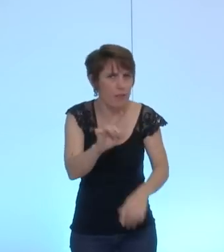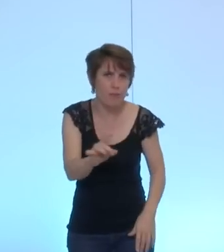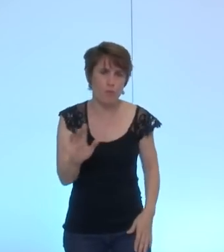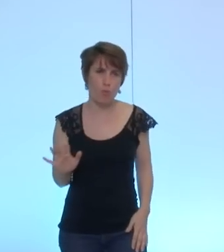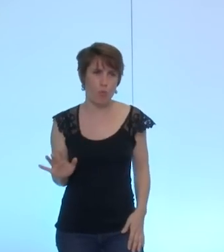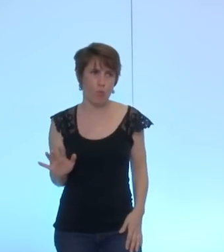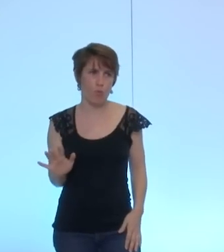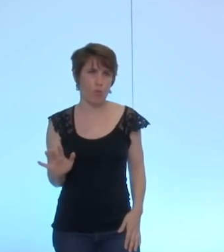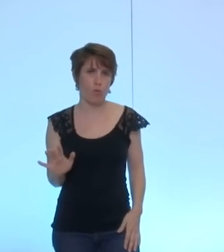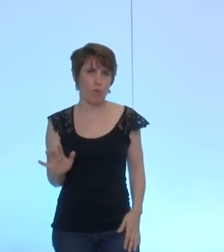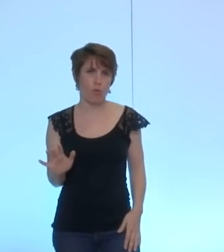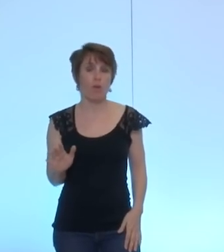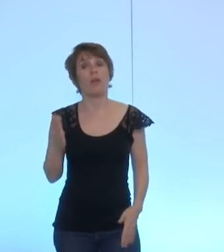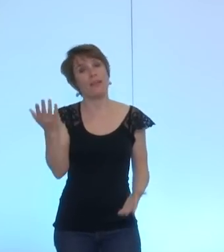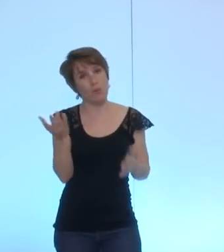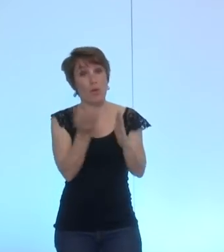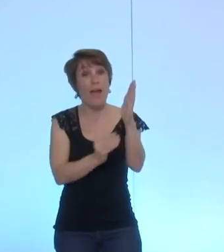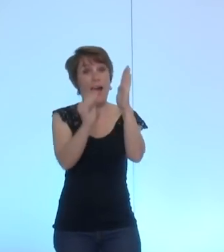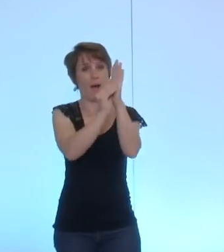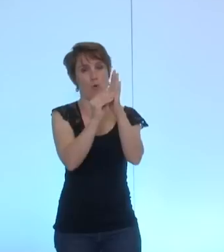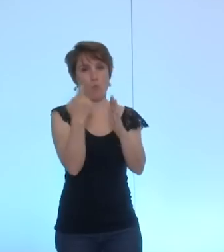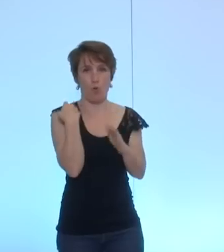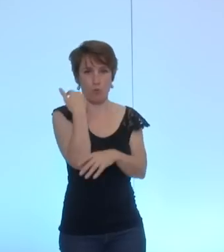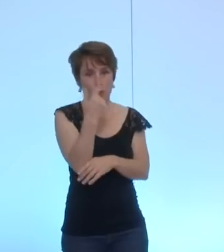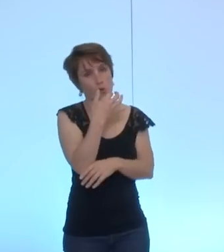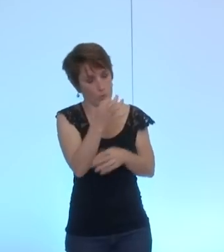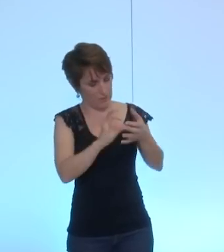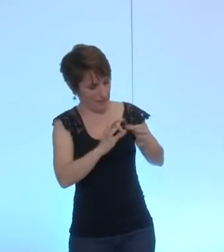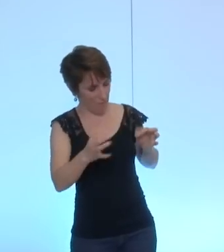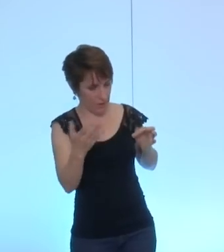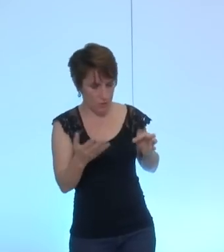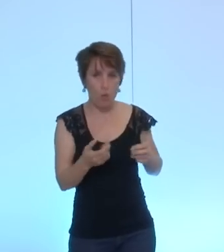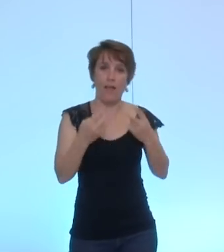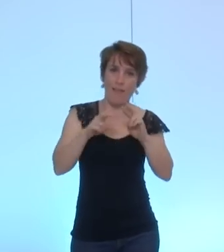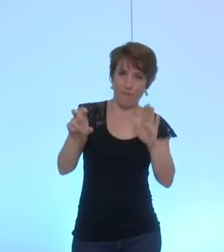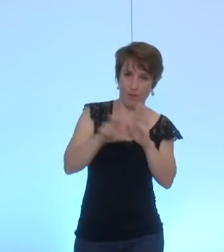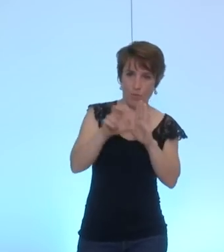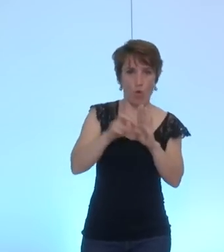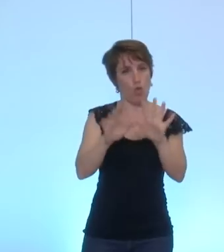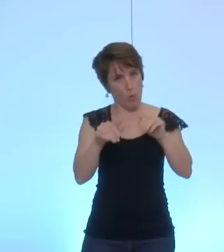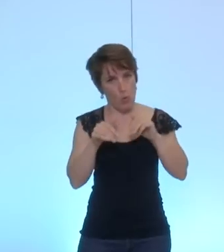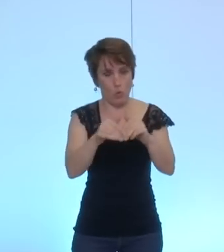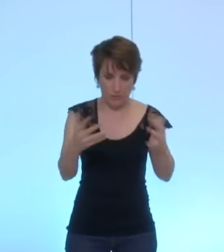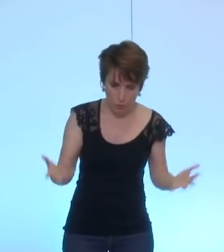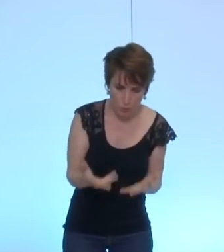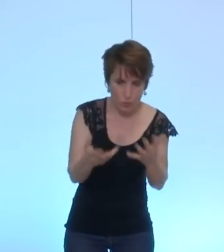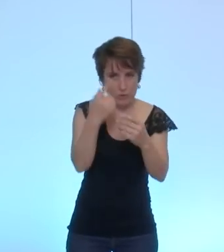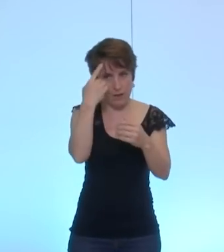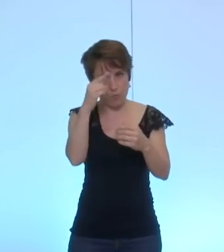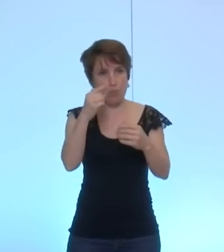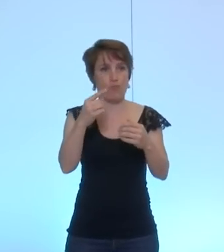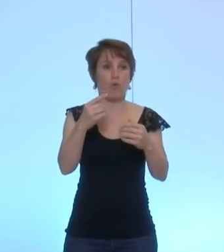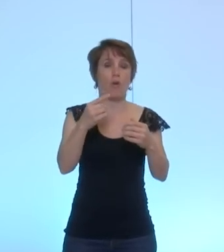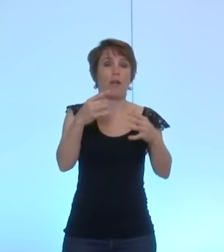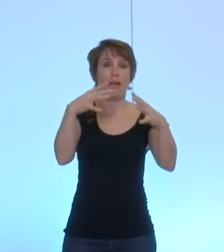le deuxième amendement, le amendement du Rodeux, dit ceci, la ville de Grenoble confirme son soutien au développement des micros nanotechnologies.